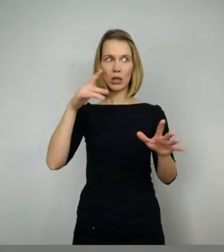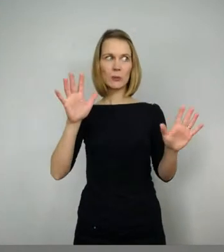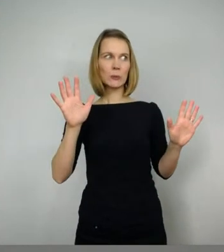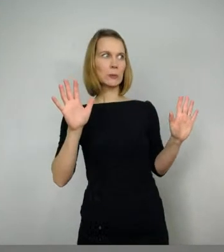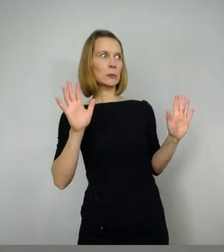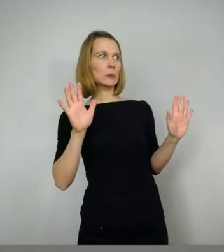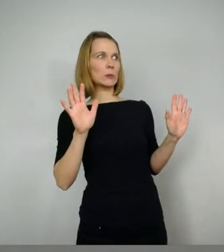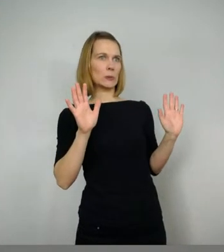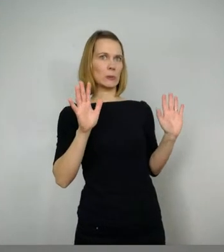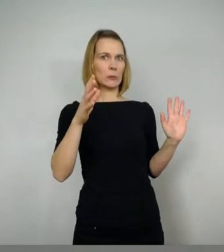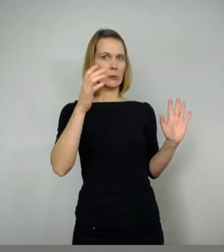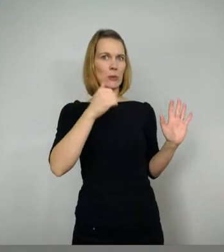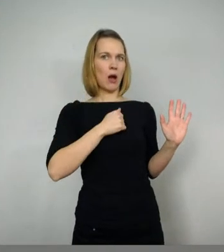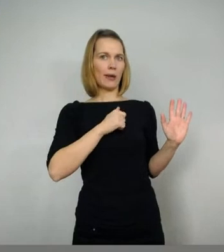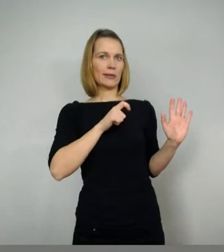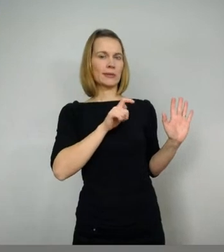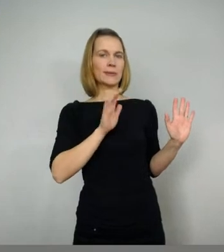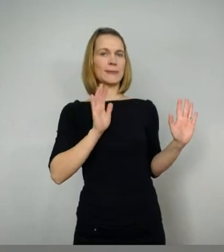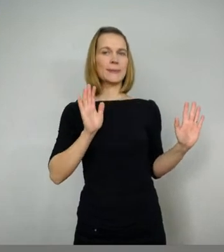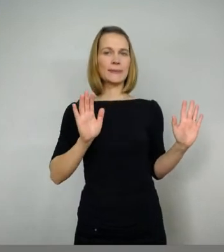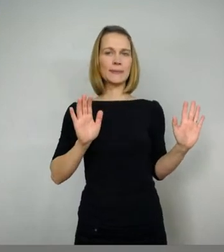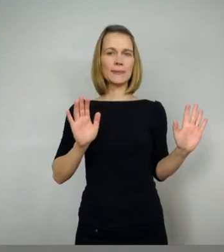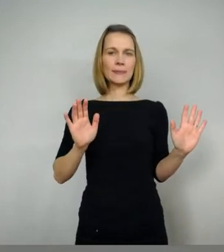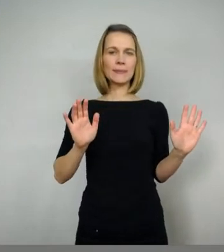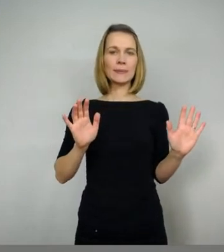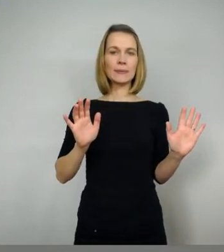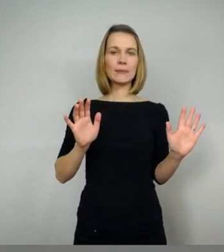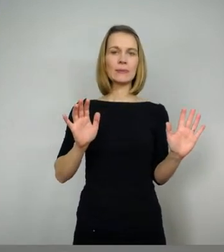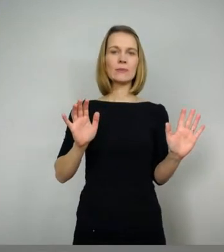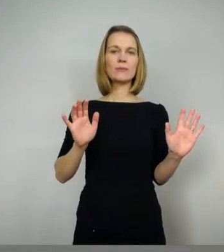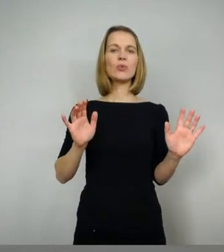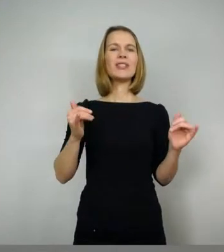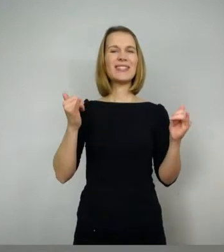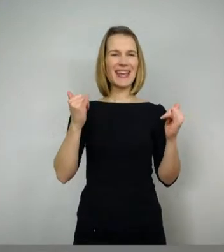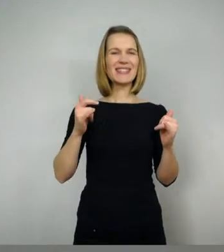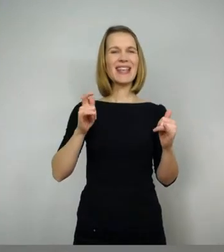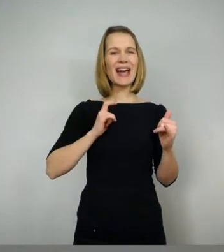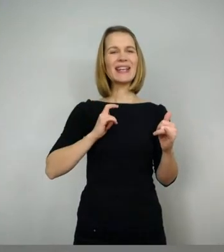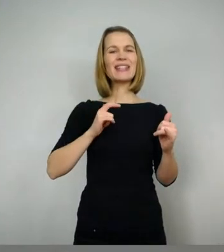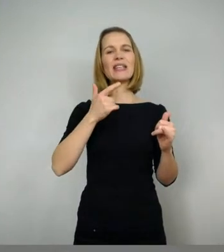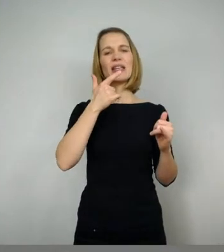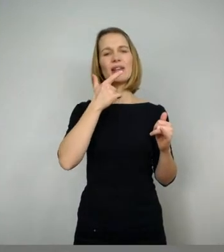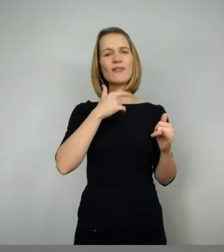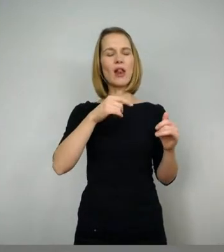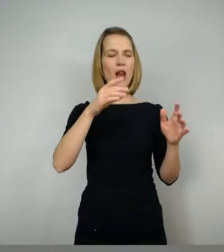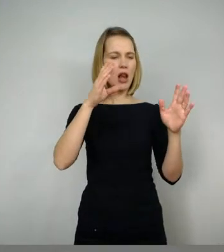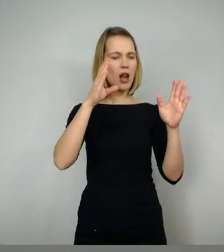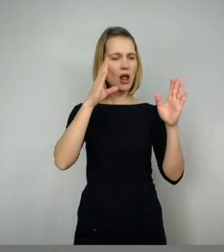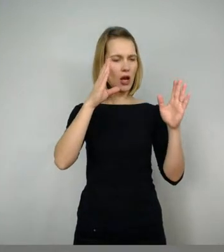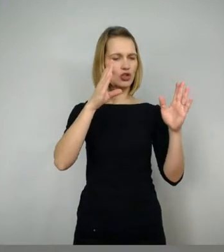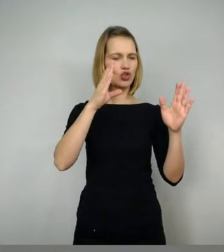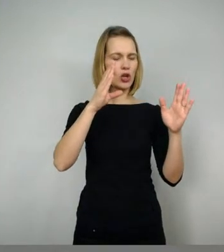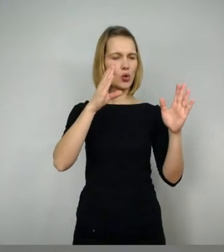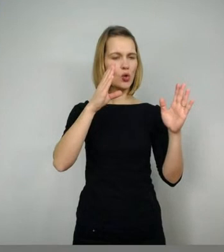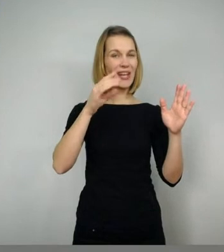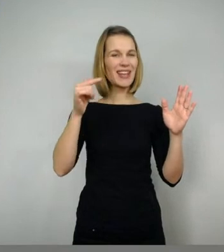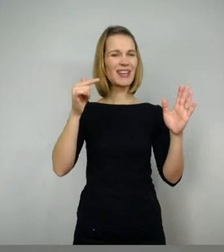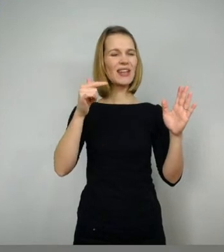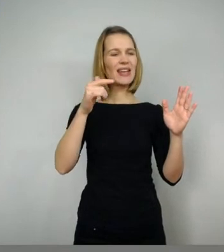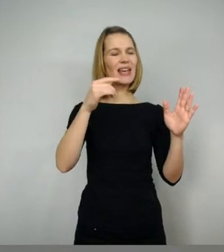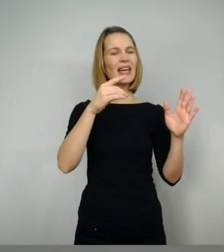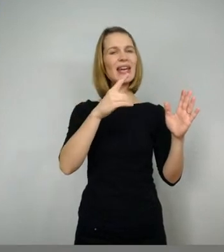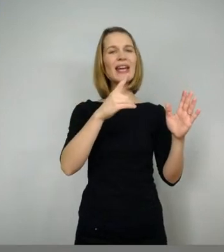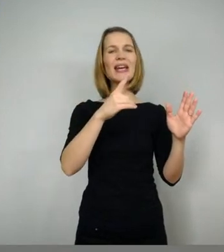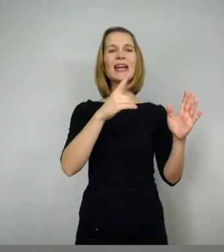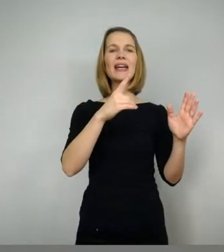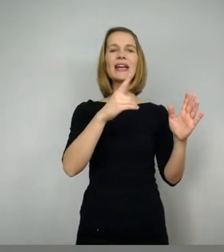Und ja, obwohl wir uns mit dem Dietrich eben, also irgendwie immer noch von Theoderich erzählen, hat dieser Dietrich von Bern mit Theoderich dem